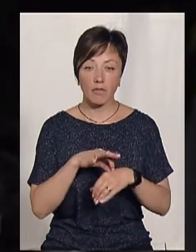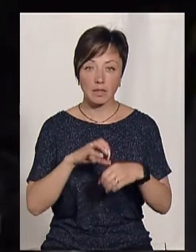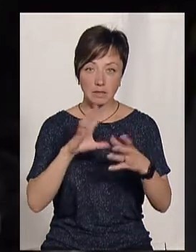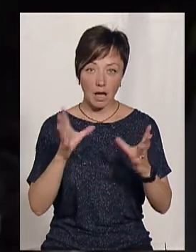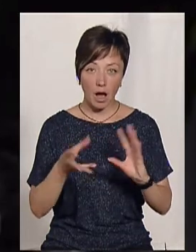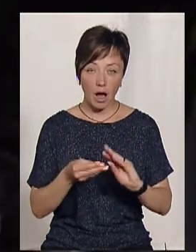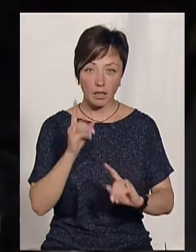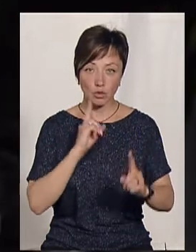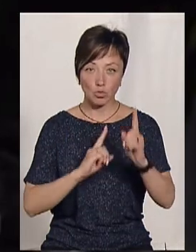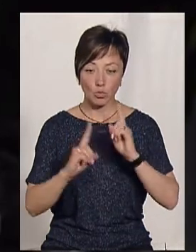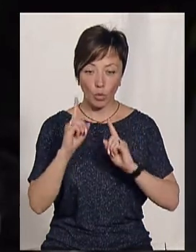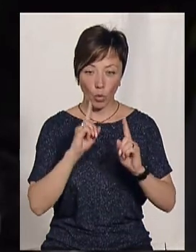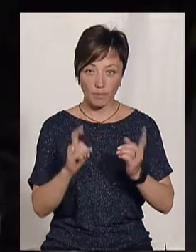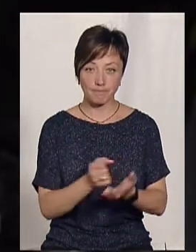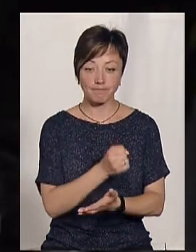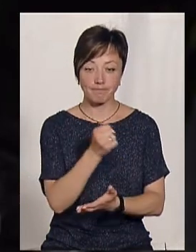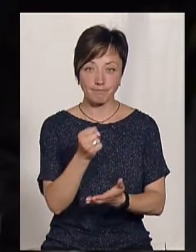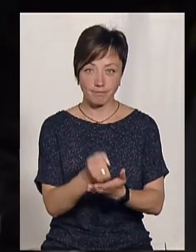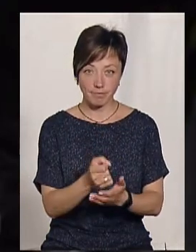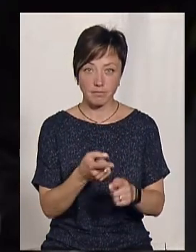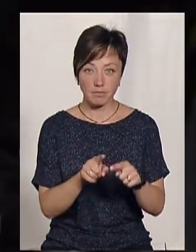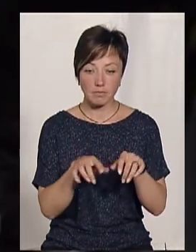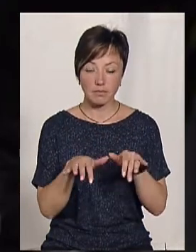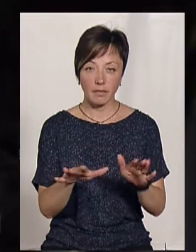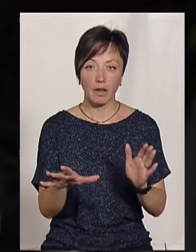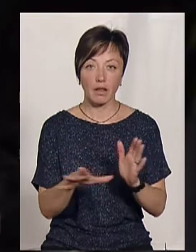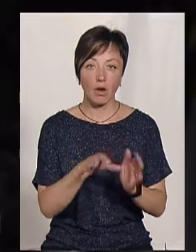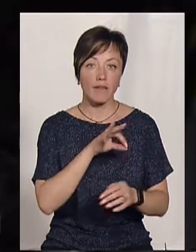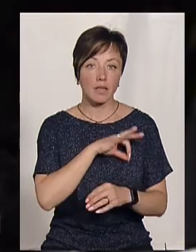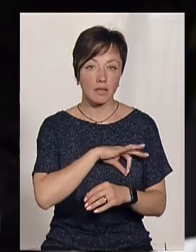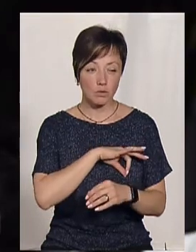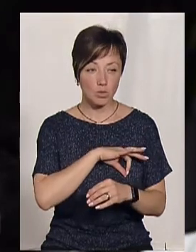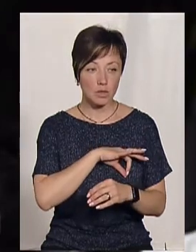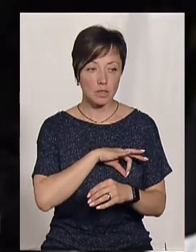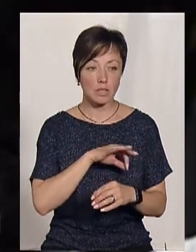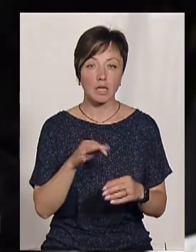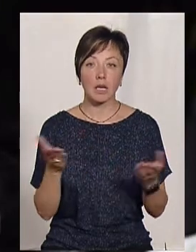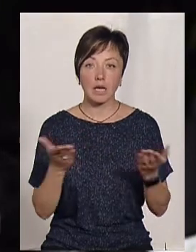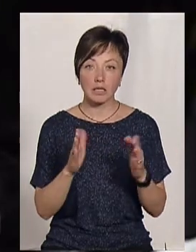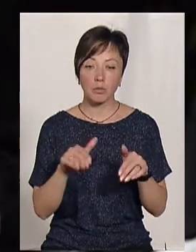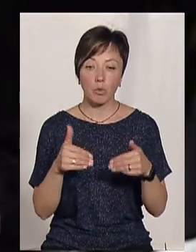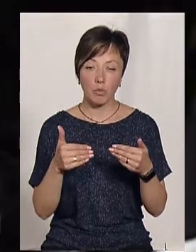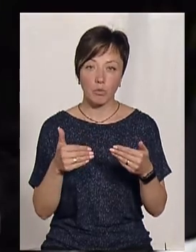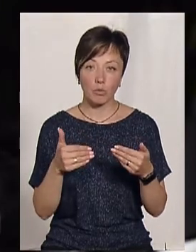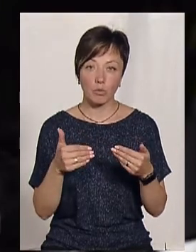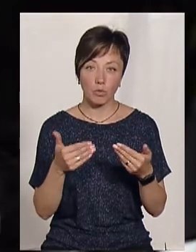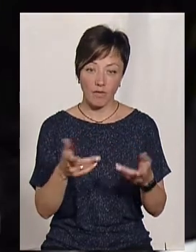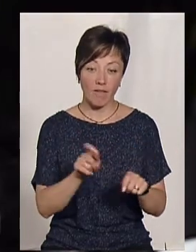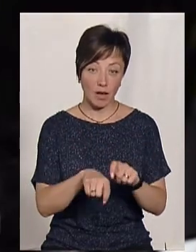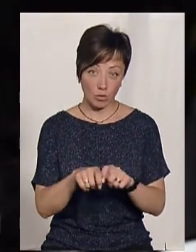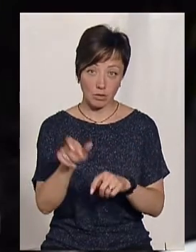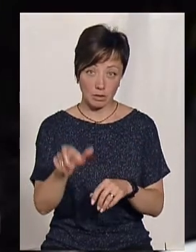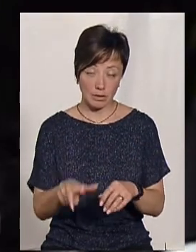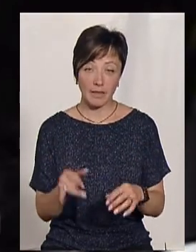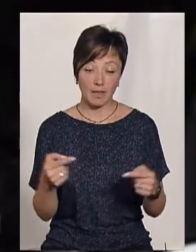загальні збори, на яких будуть затверджені ці заходи з енергоефективності, які запропонував нам енергоадітор.